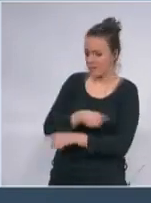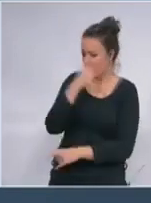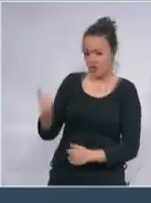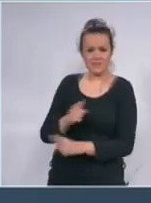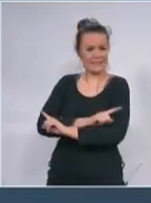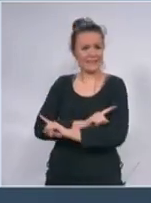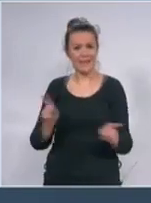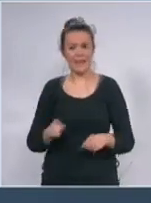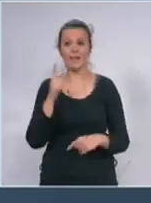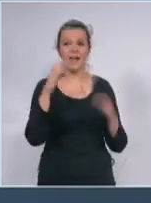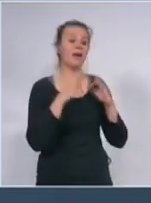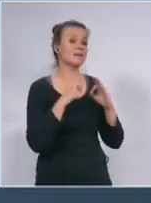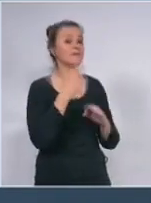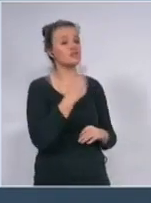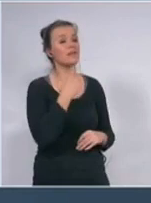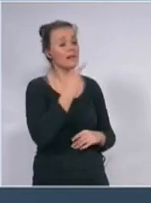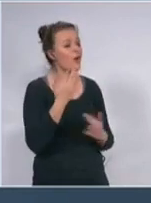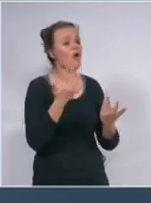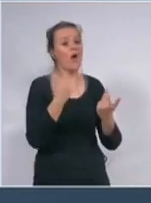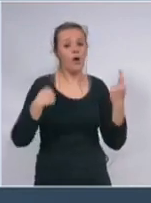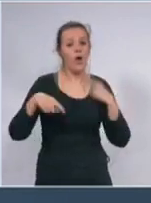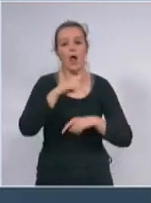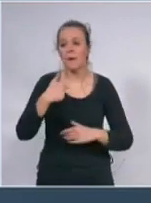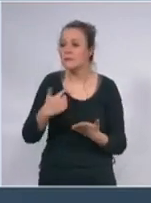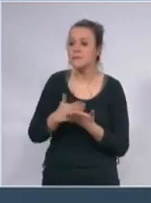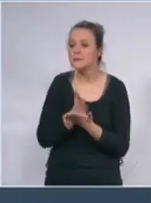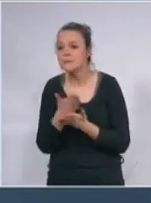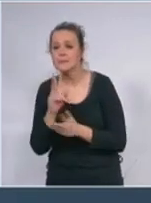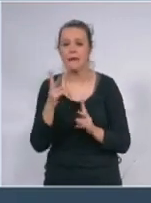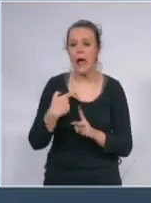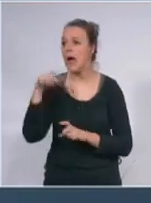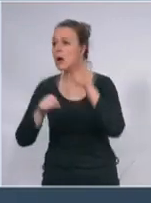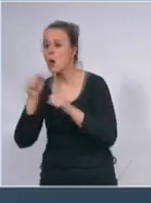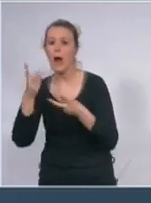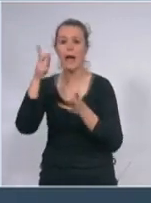dovijamo i šta se sve dovijamo da se nasmeju ljudi ne biste mi verovali